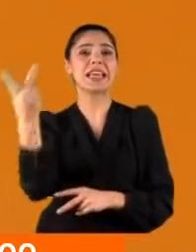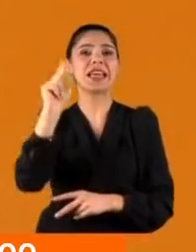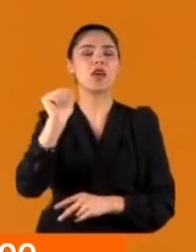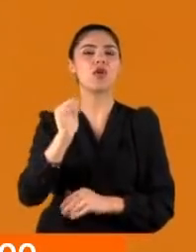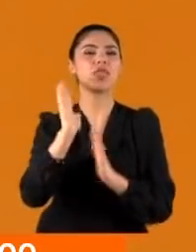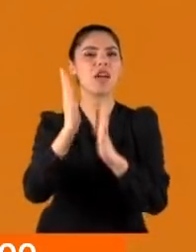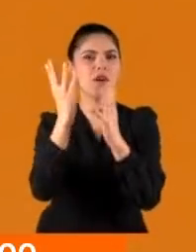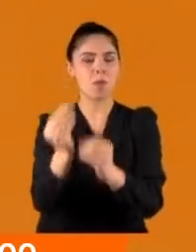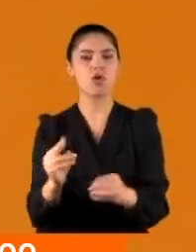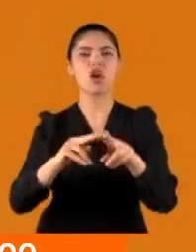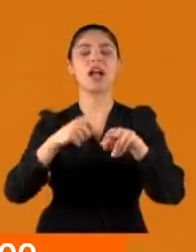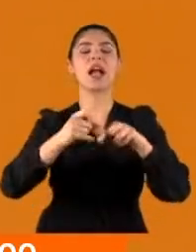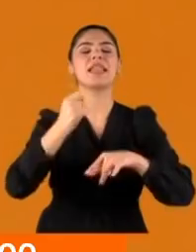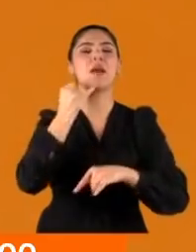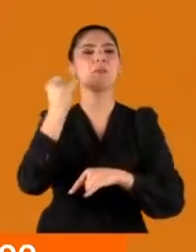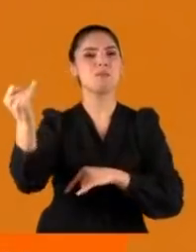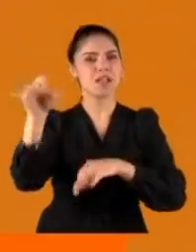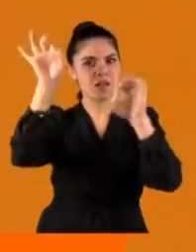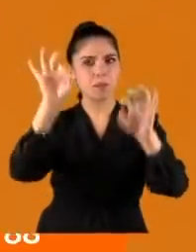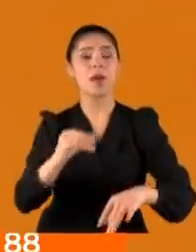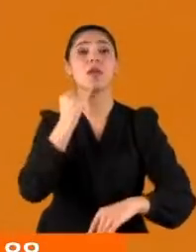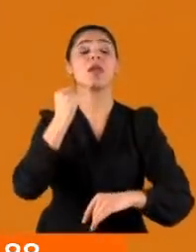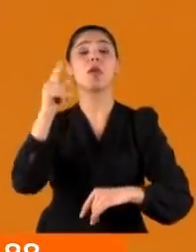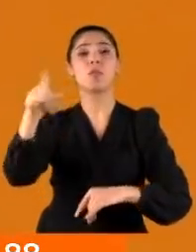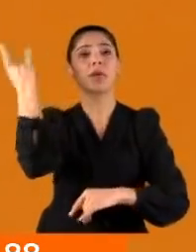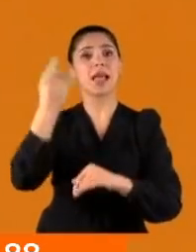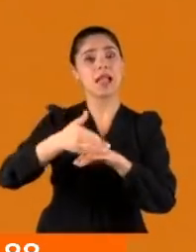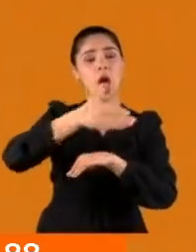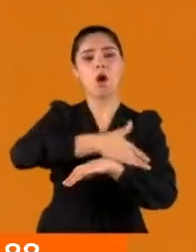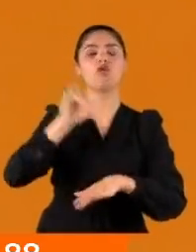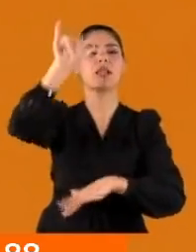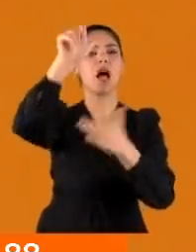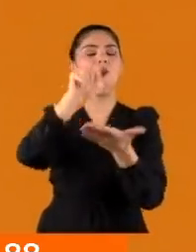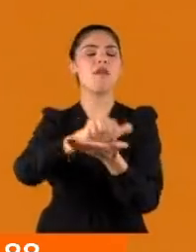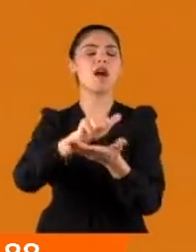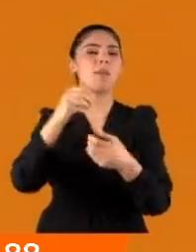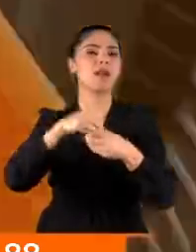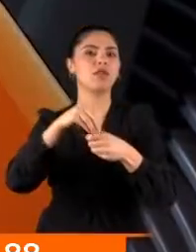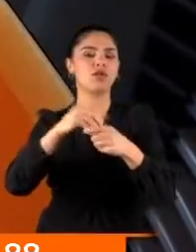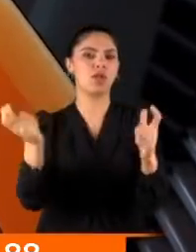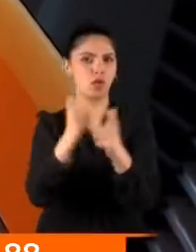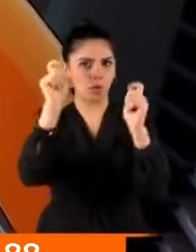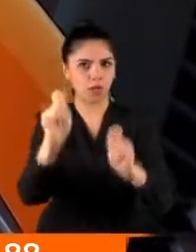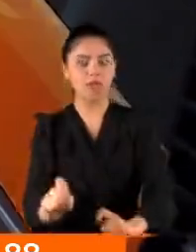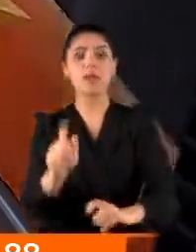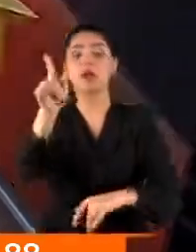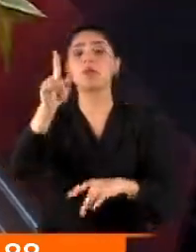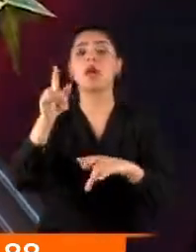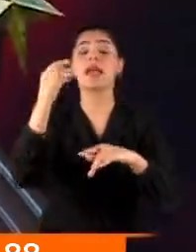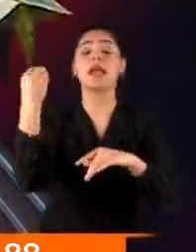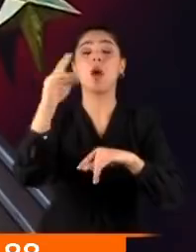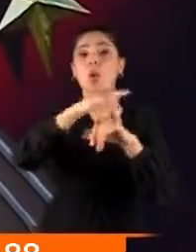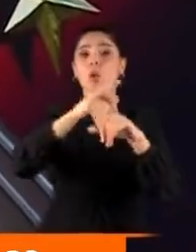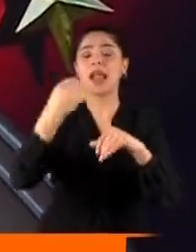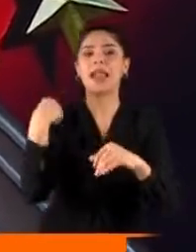gün sürecek Katar ziyareti başladı. Ziyaret öncesi havalimanında bir basın toplantısı yaptı Erdoğan. Erdoğan Körfez ülkeleriyle yeni bir dönemin